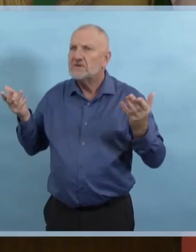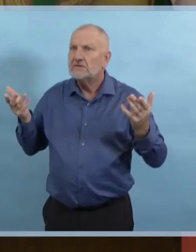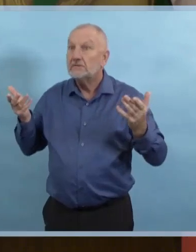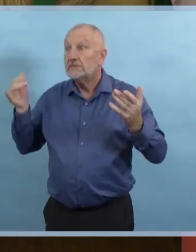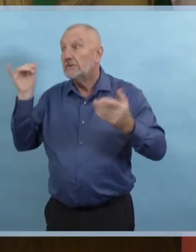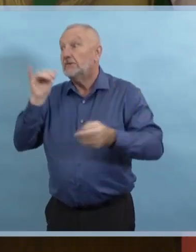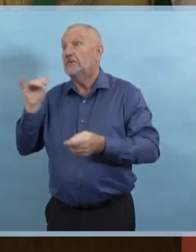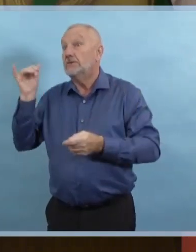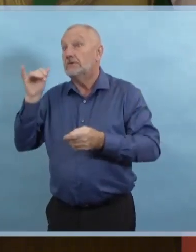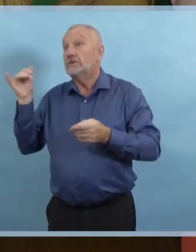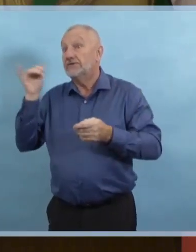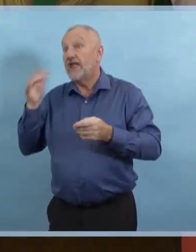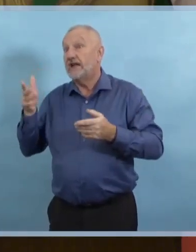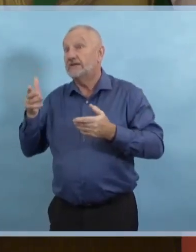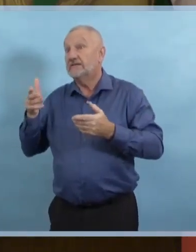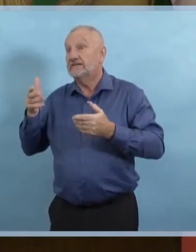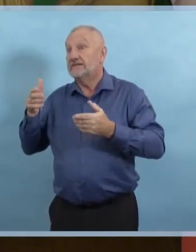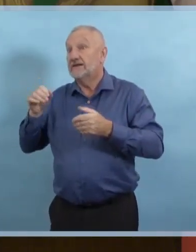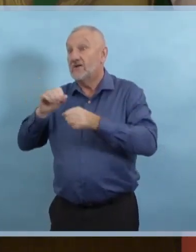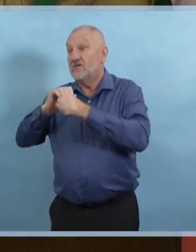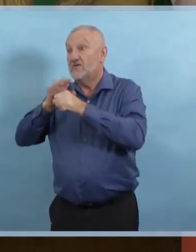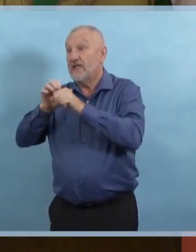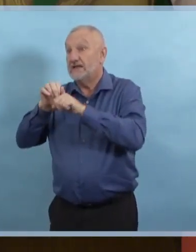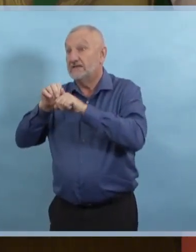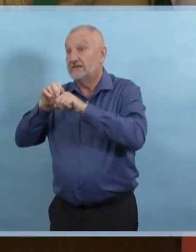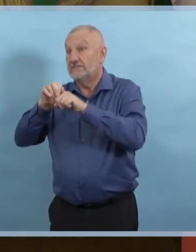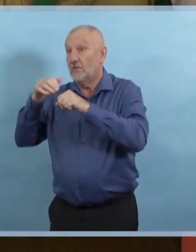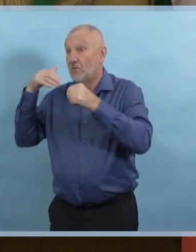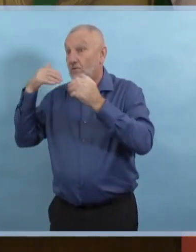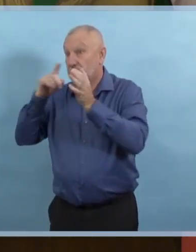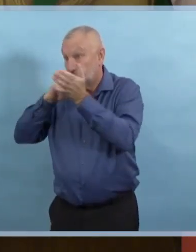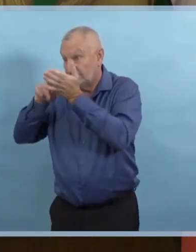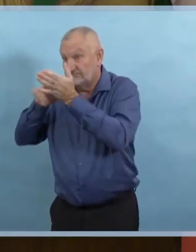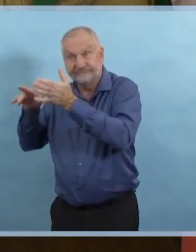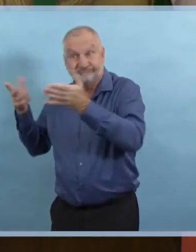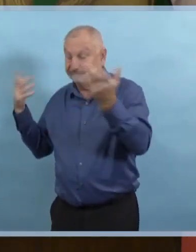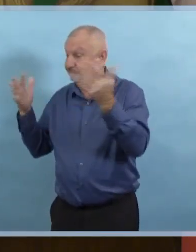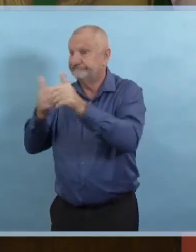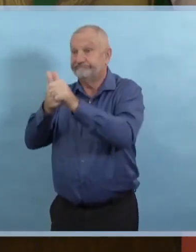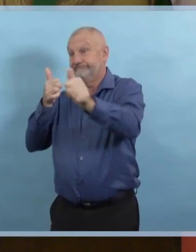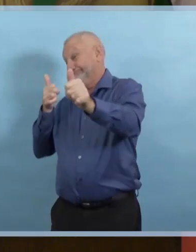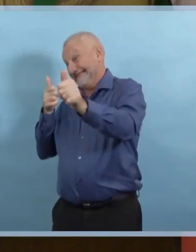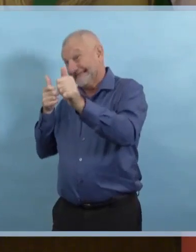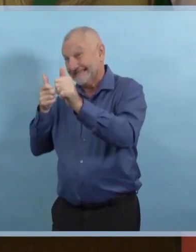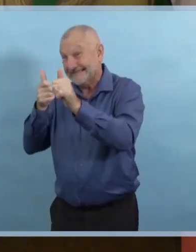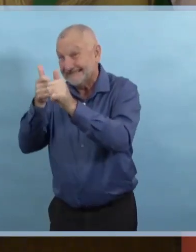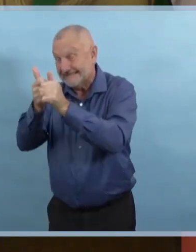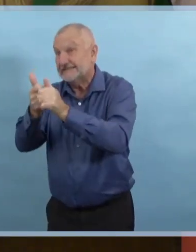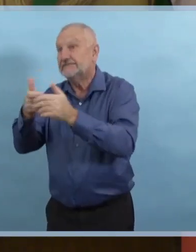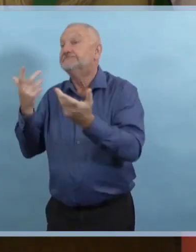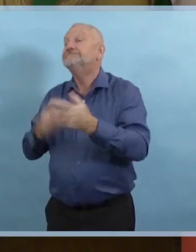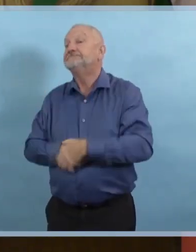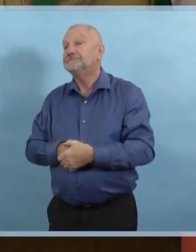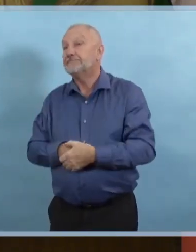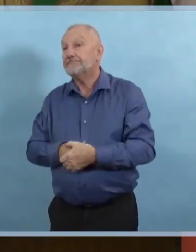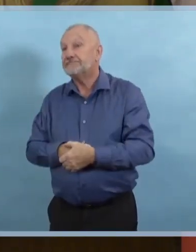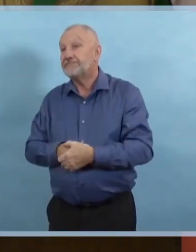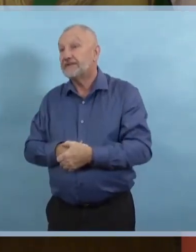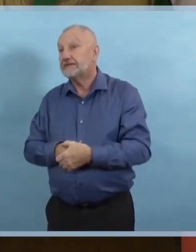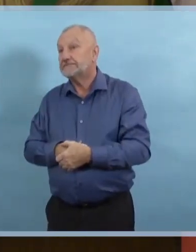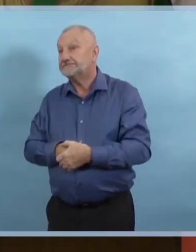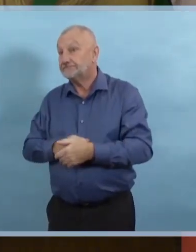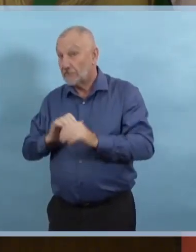Donc, ça devrait être clair que ces chiffres vont dans la mauvaise direction.